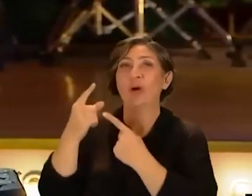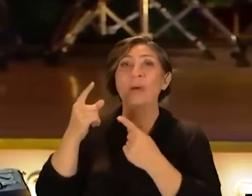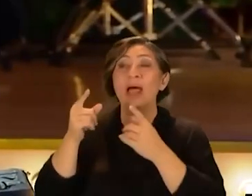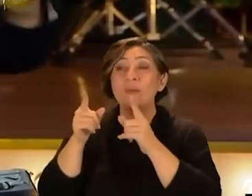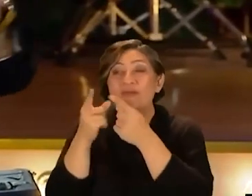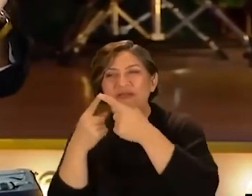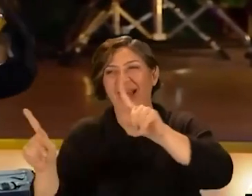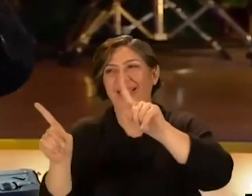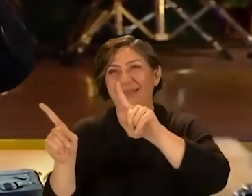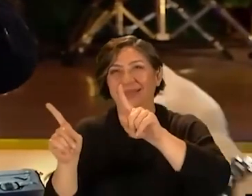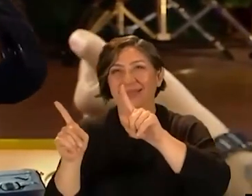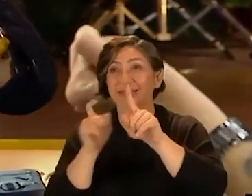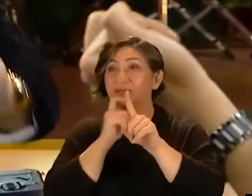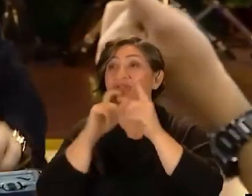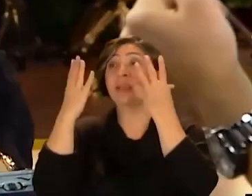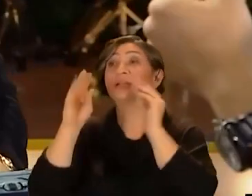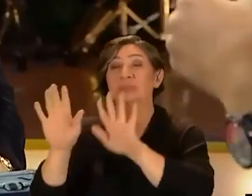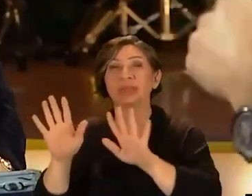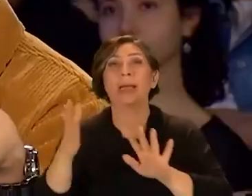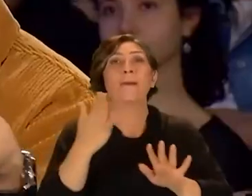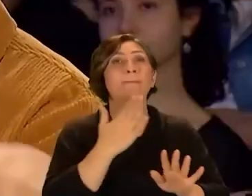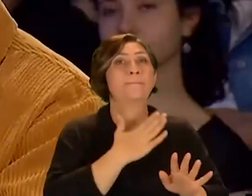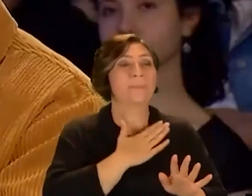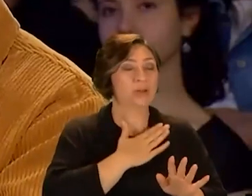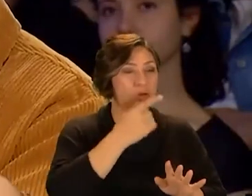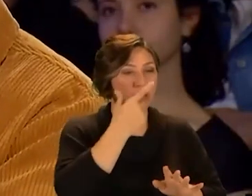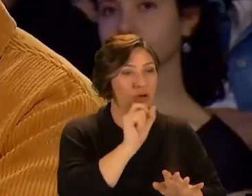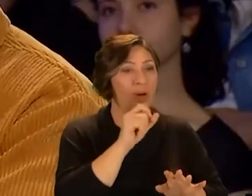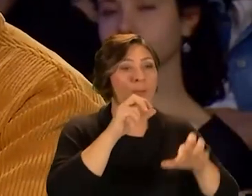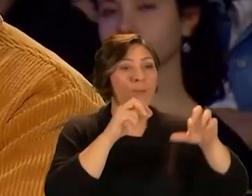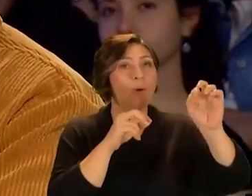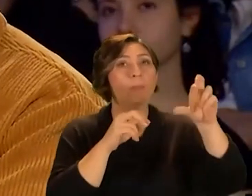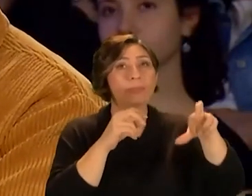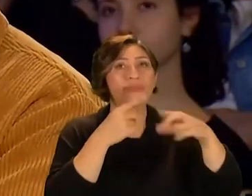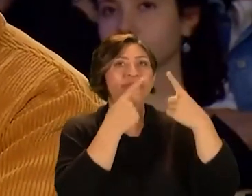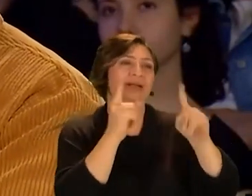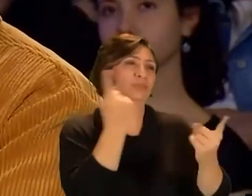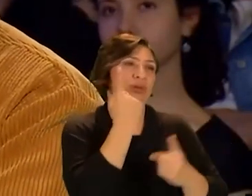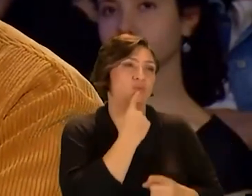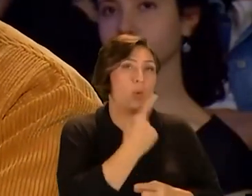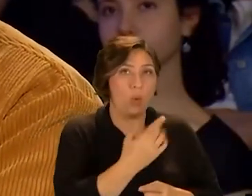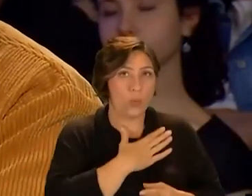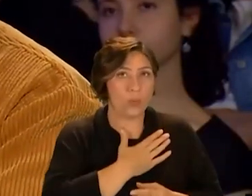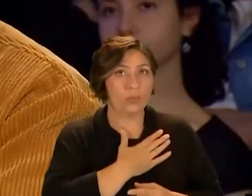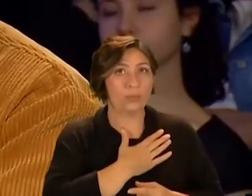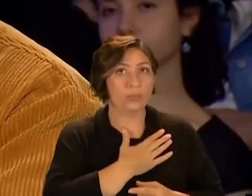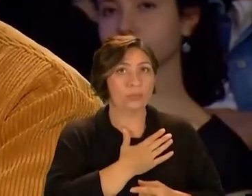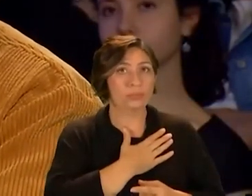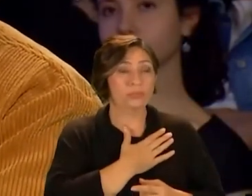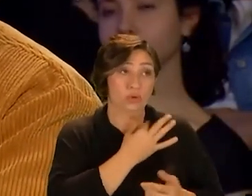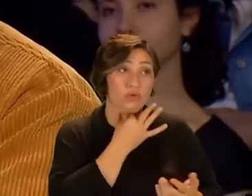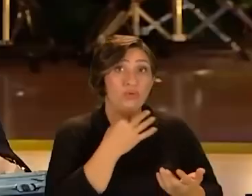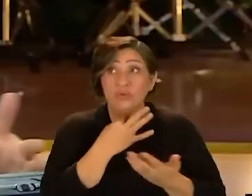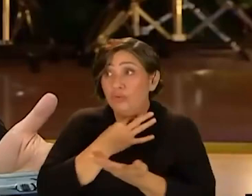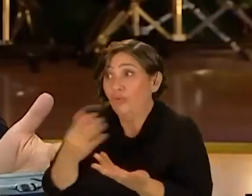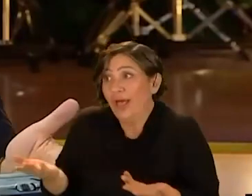entelektüelliği bu kadar genişletiyorum Sakın yanlış anlaşılma Ben de 90'ların popundan farklı bir şeyler söylüyorum Evet Lütfen Yani